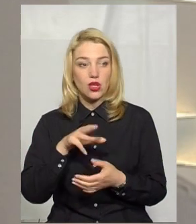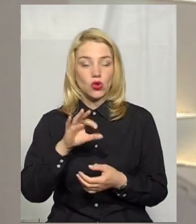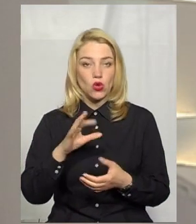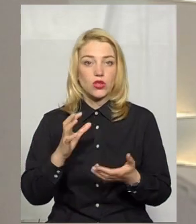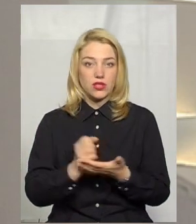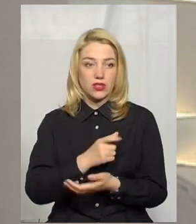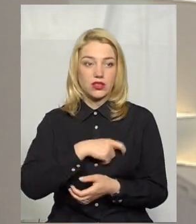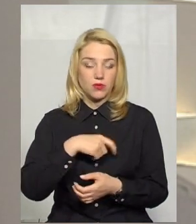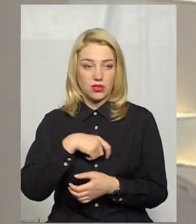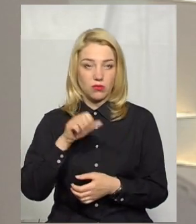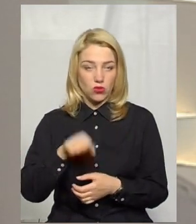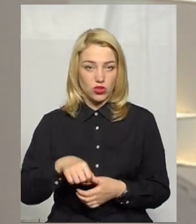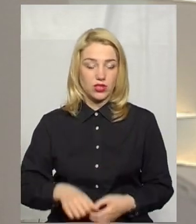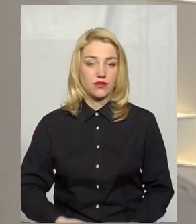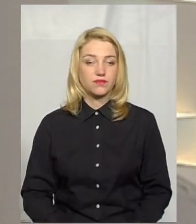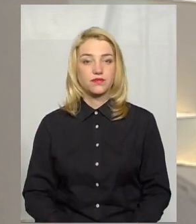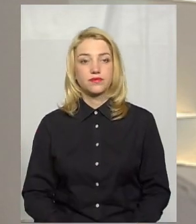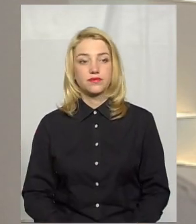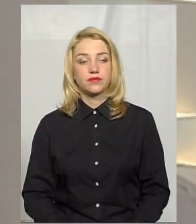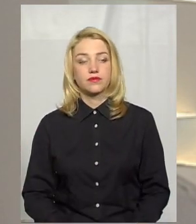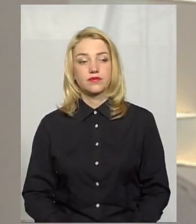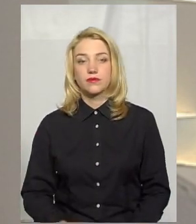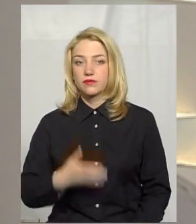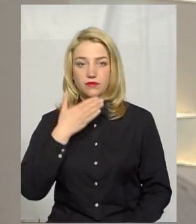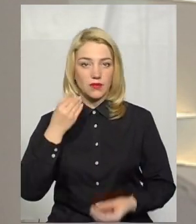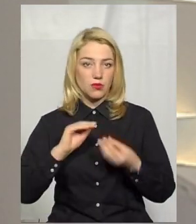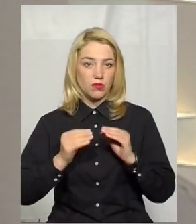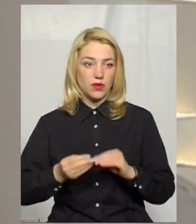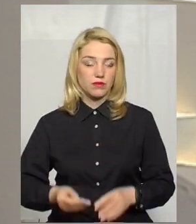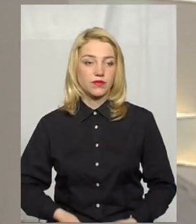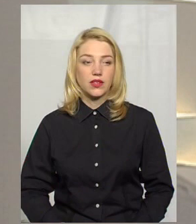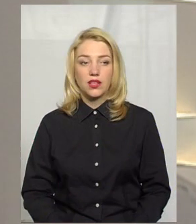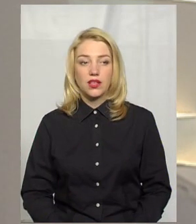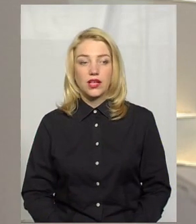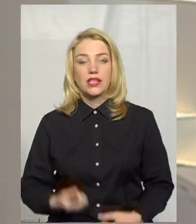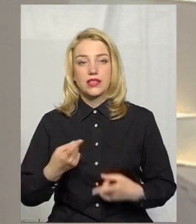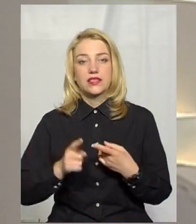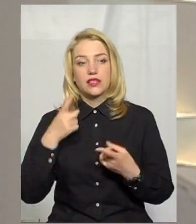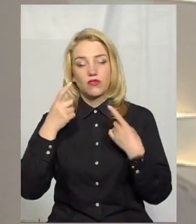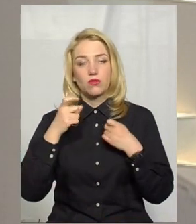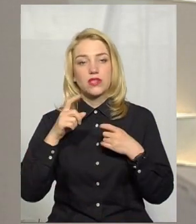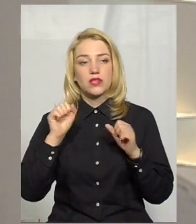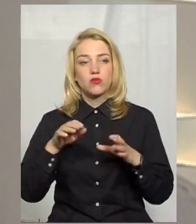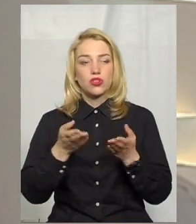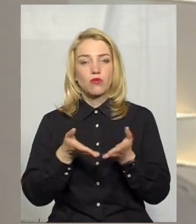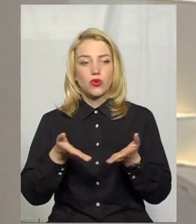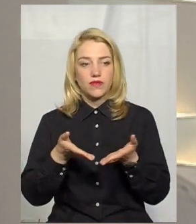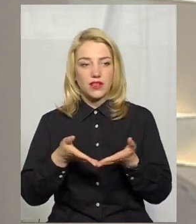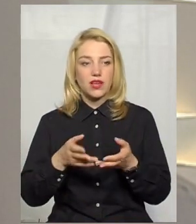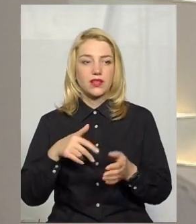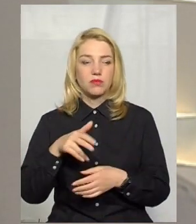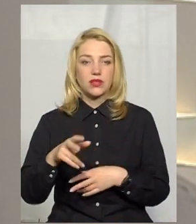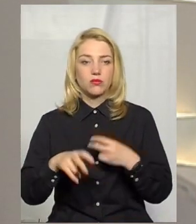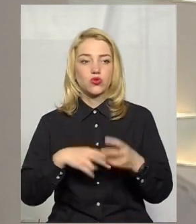то знайти можна. Так, знайти можна, ну, тут немає проблем. Ну, ця інформація, можна її порівняти і піти пошукати.